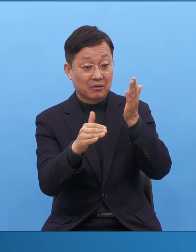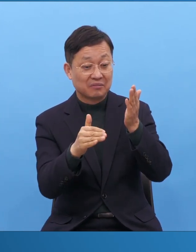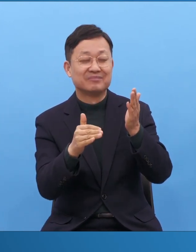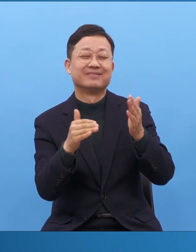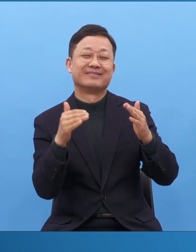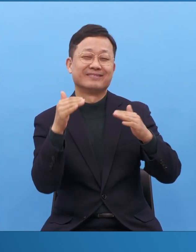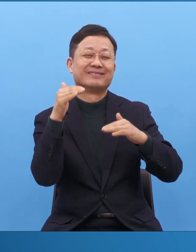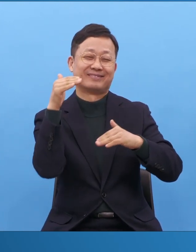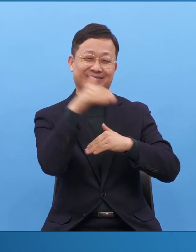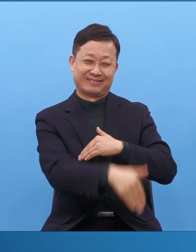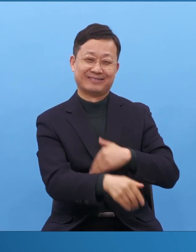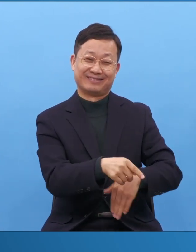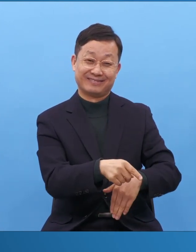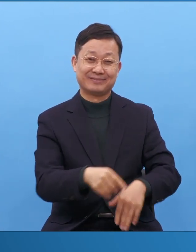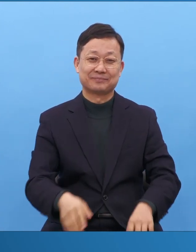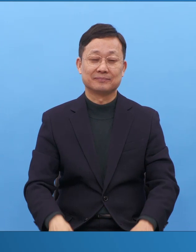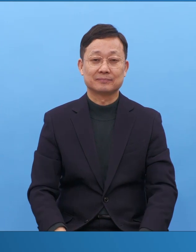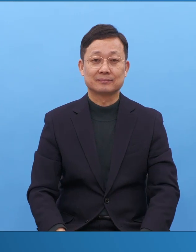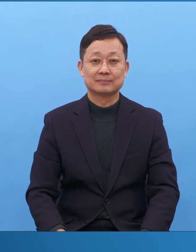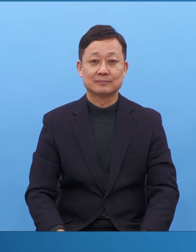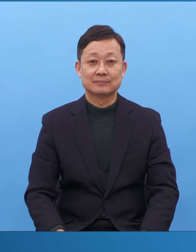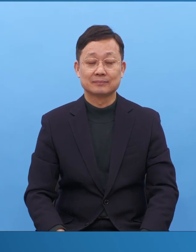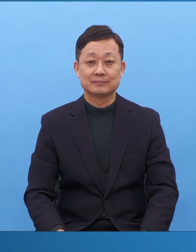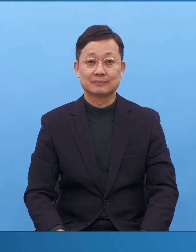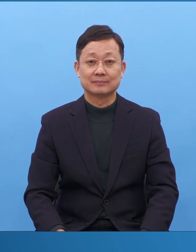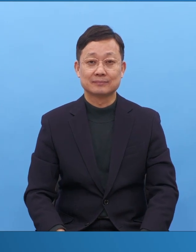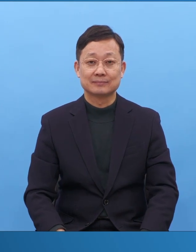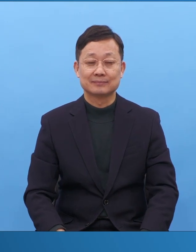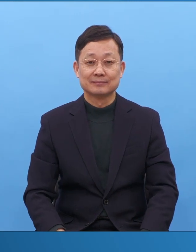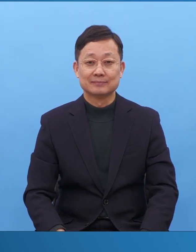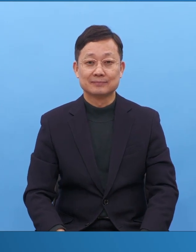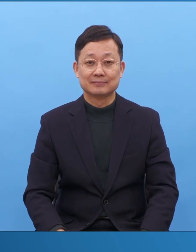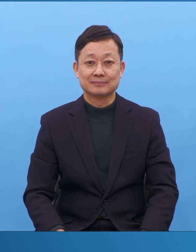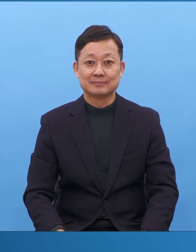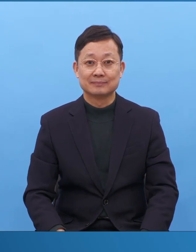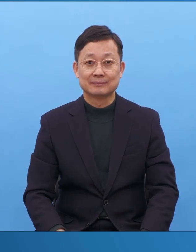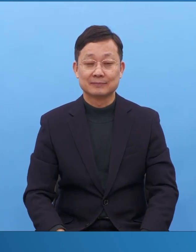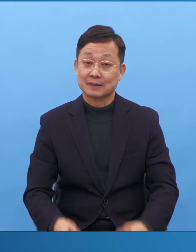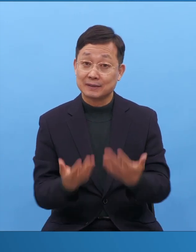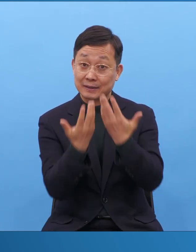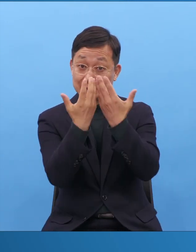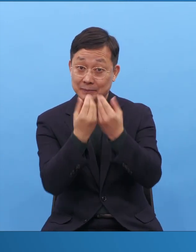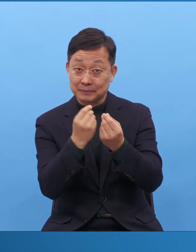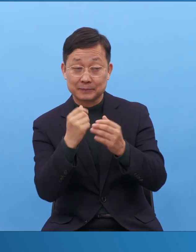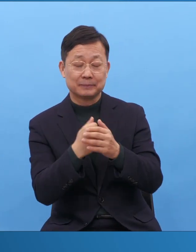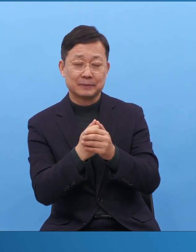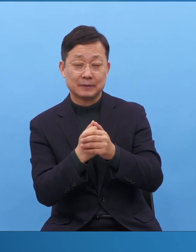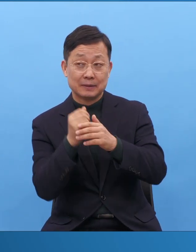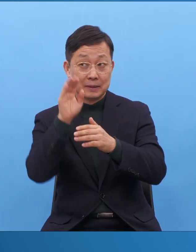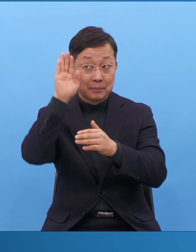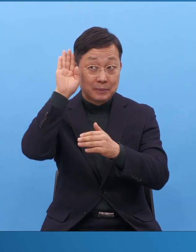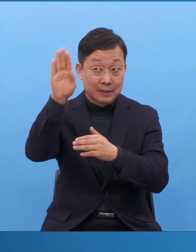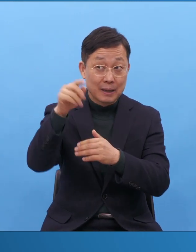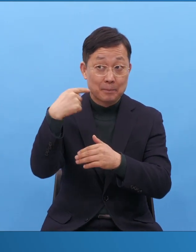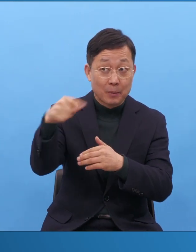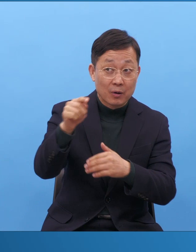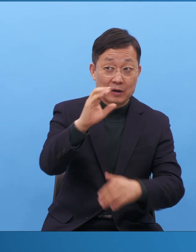내가 진짜 비전을 잡았다 내가 정말 정말 CVDIP를 잡았다는 것은 24가 되지.